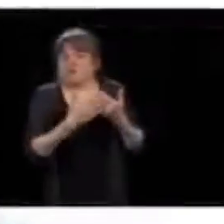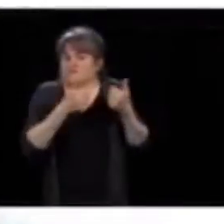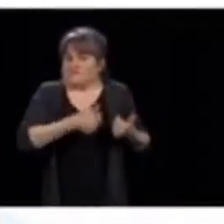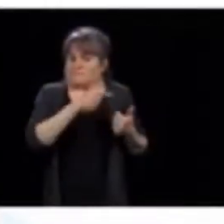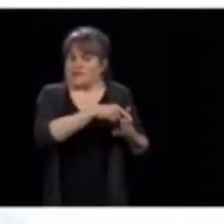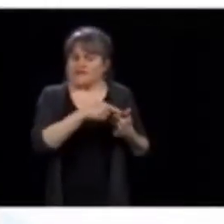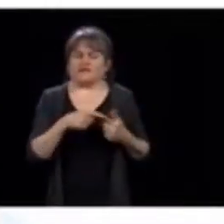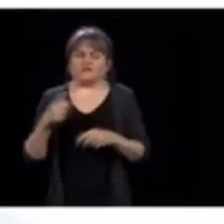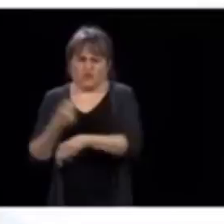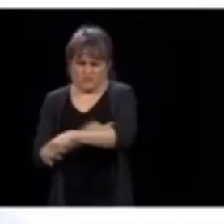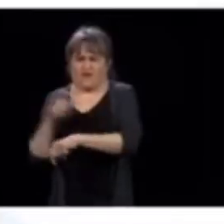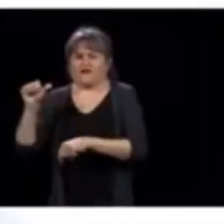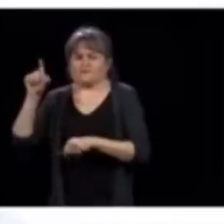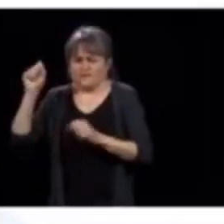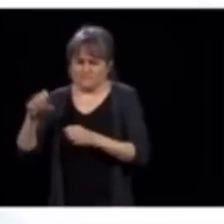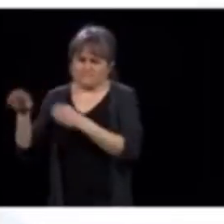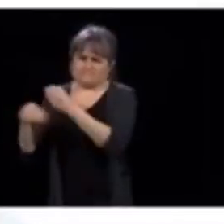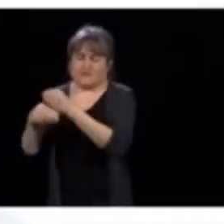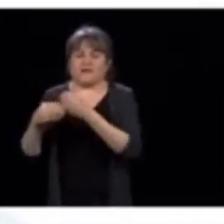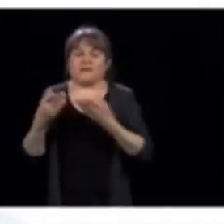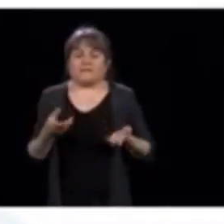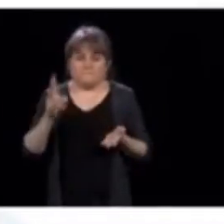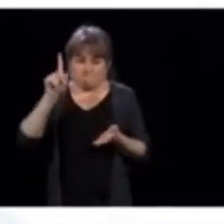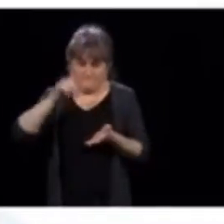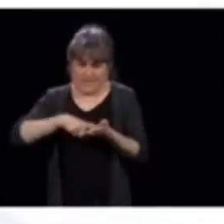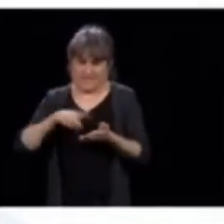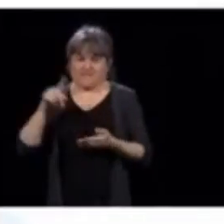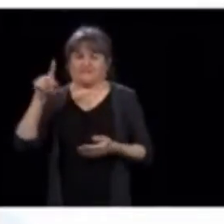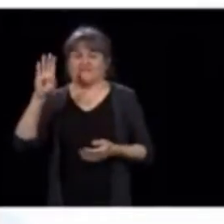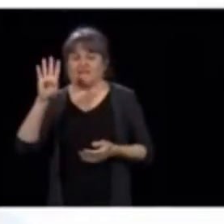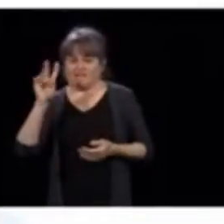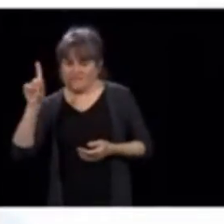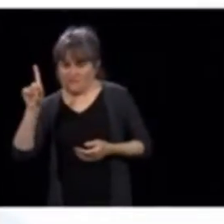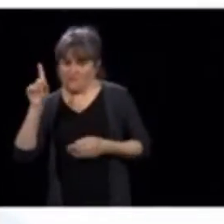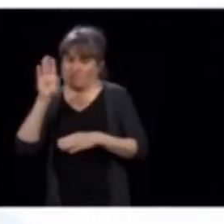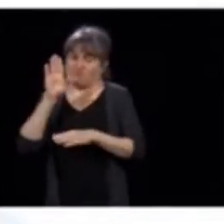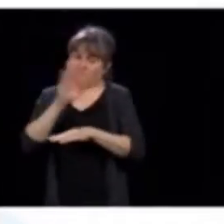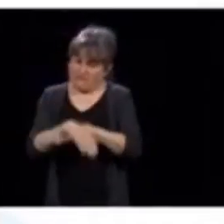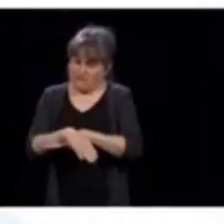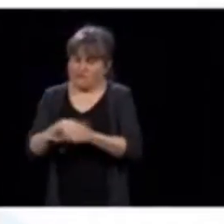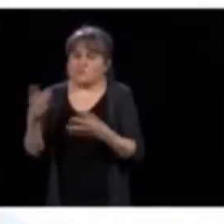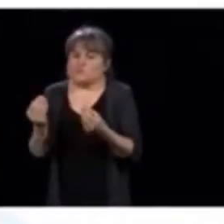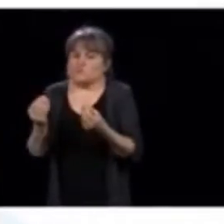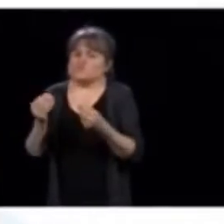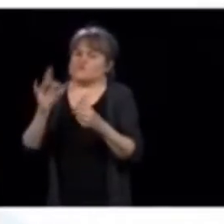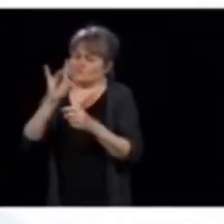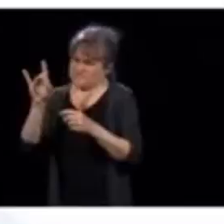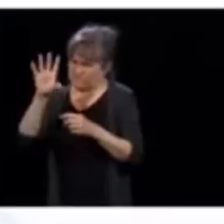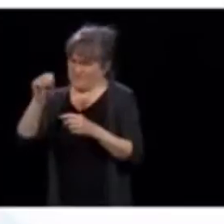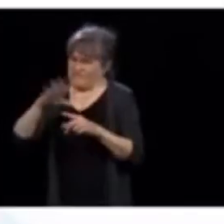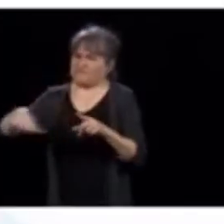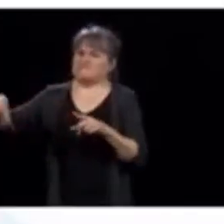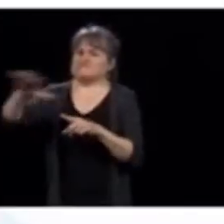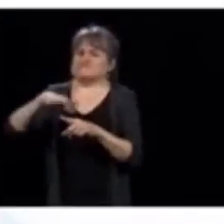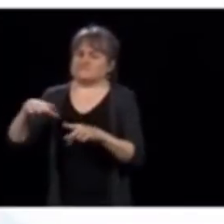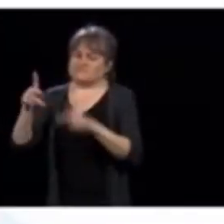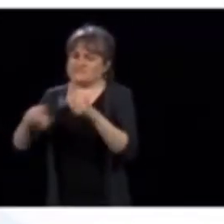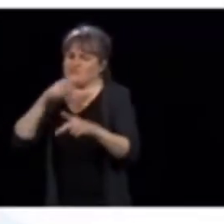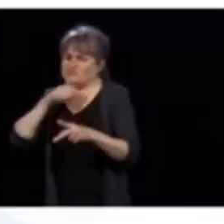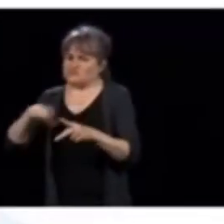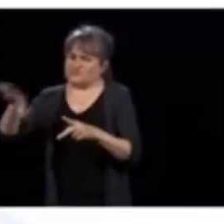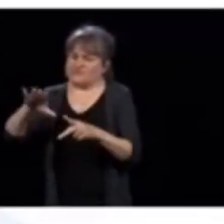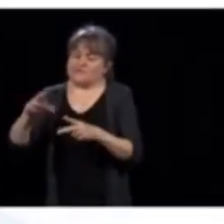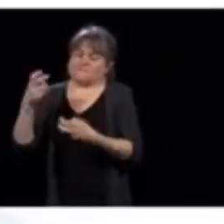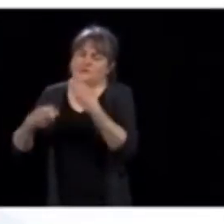'abord, donc, sur les 1041 décès, il y en a 850 qui sont des personnes qui viennent des résidences où il y un problème